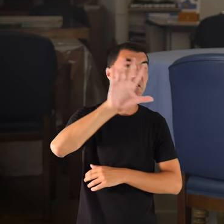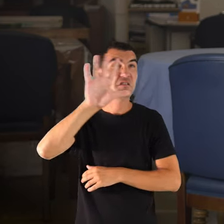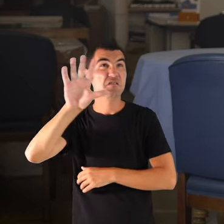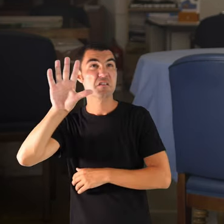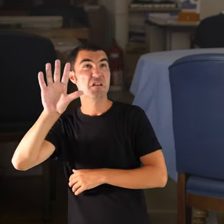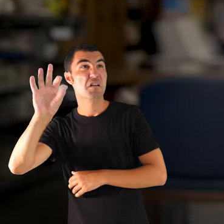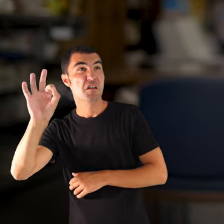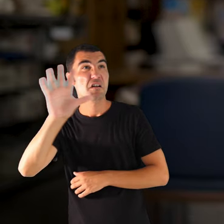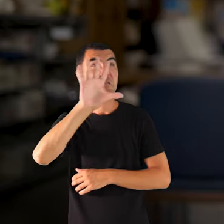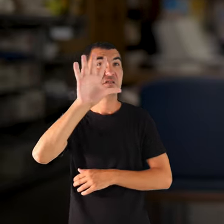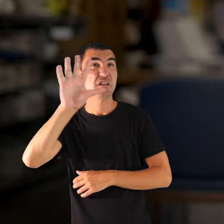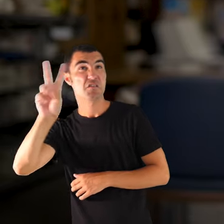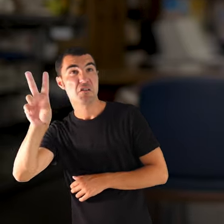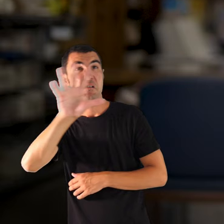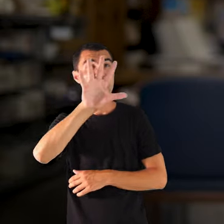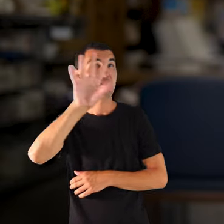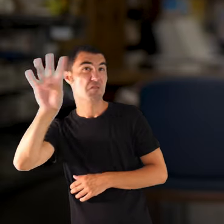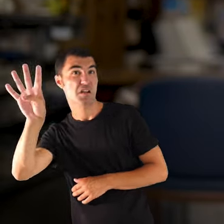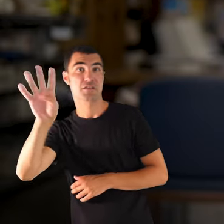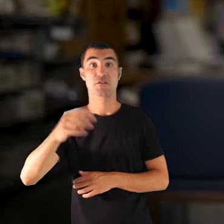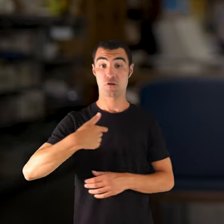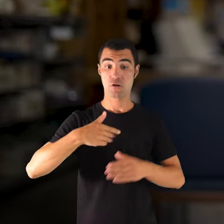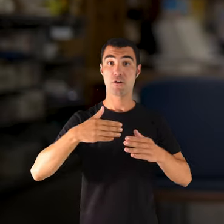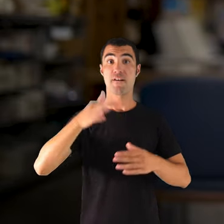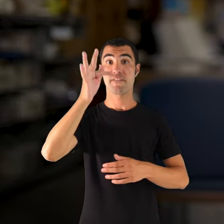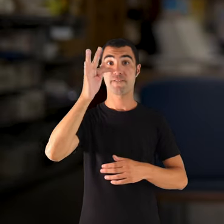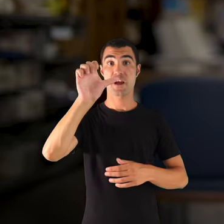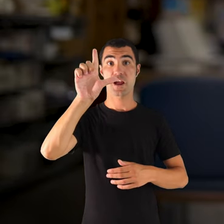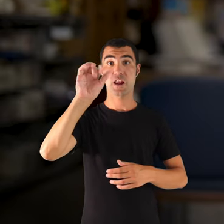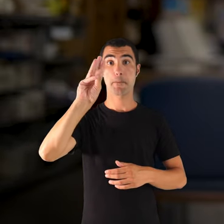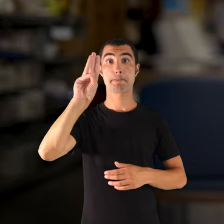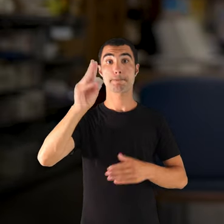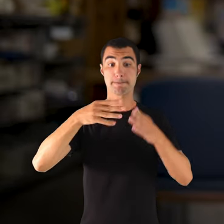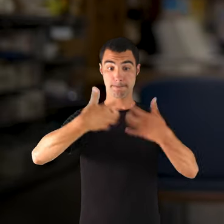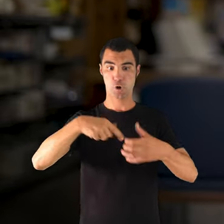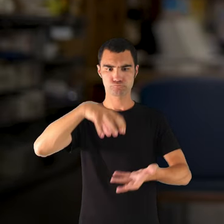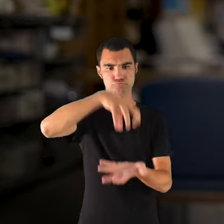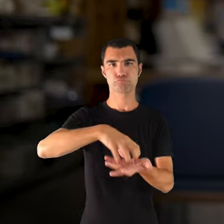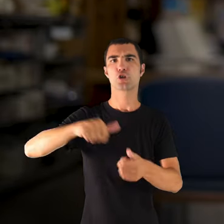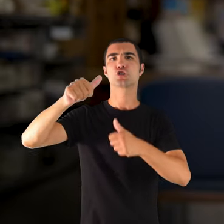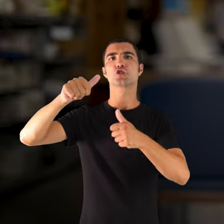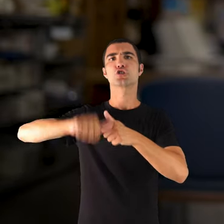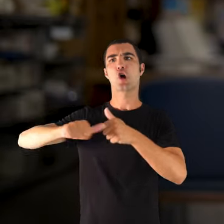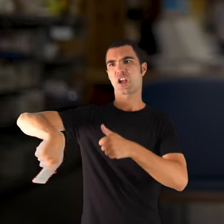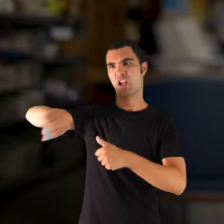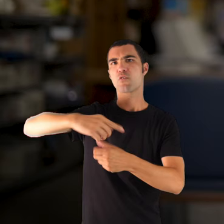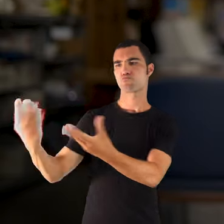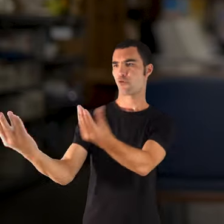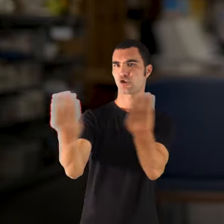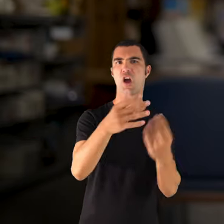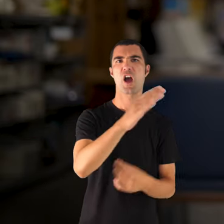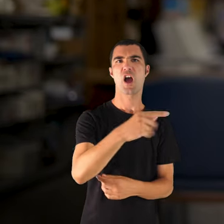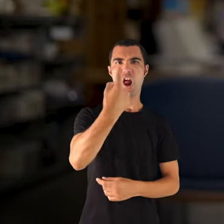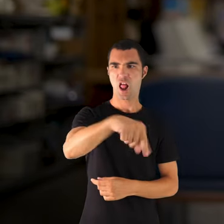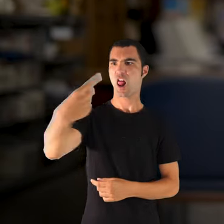54. Nosaltres vam dur un Felip perquè era el motor que hi havia soja, un Felip i després